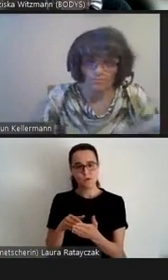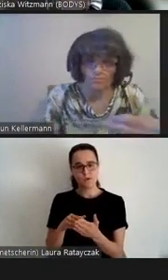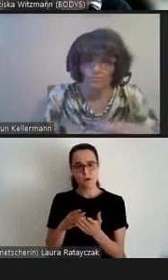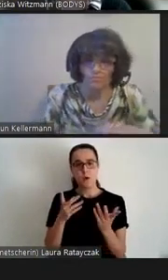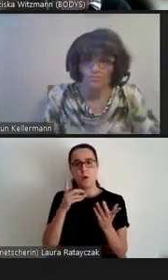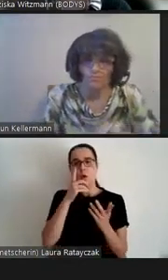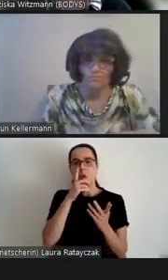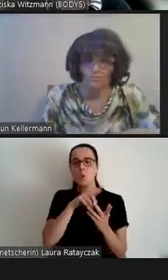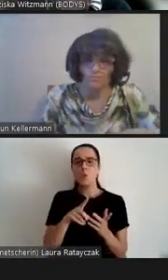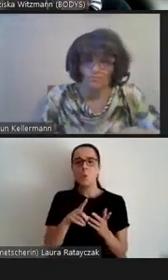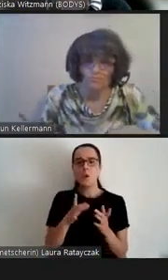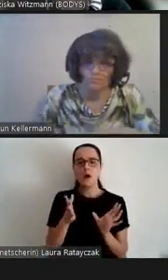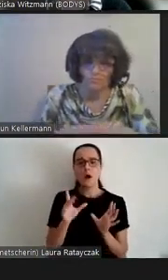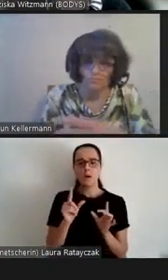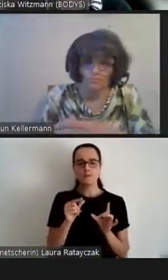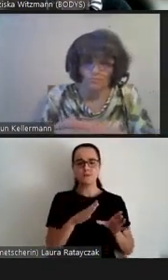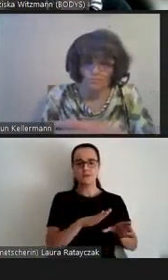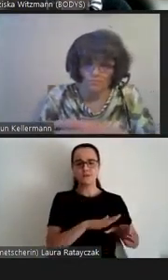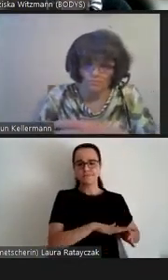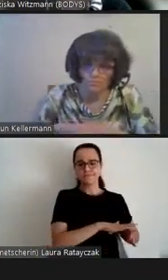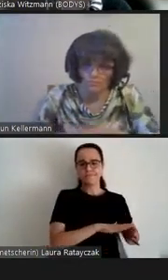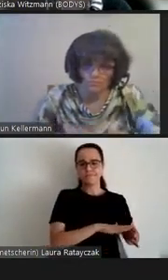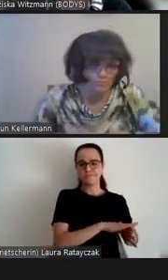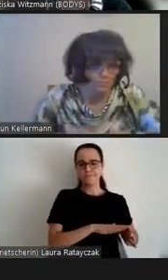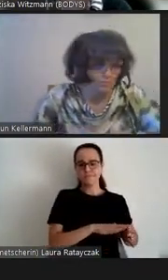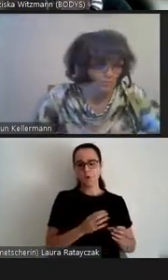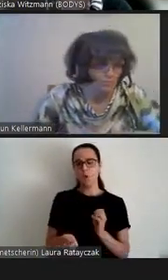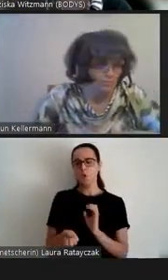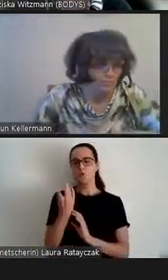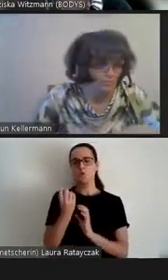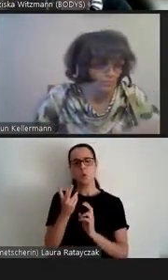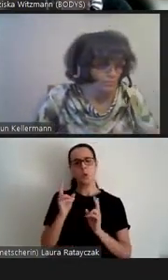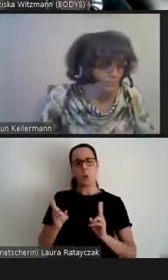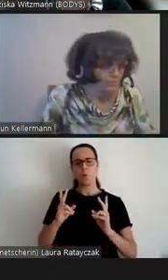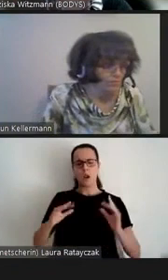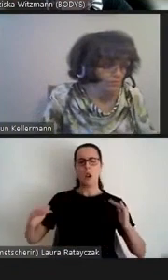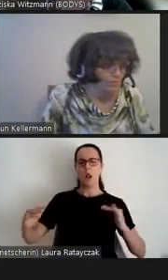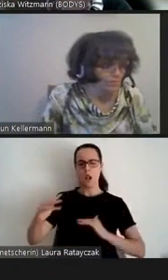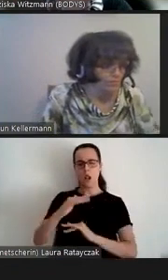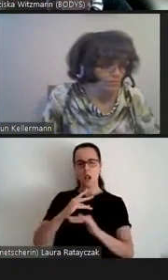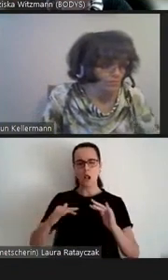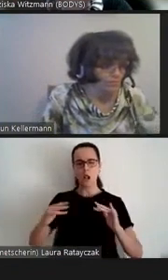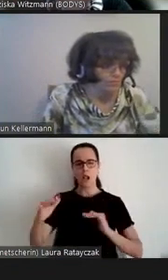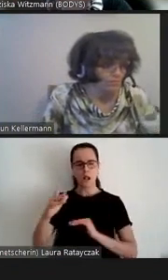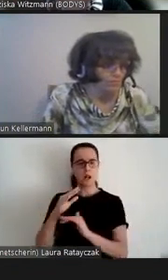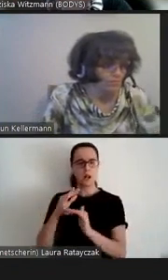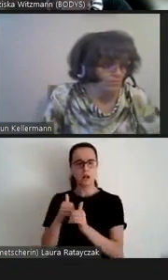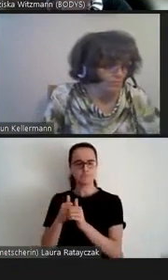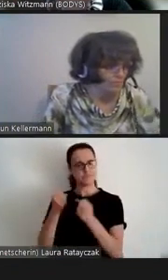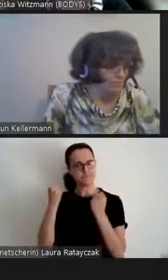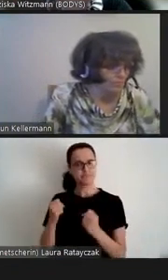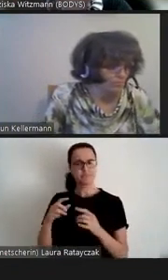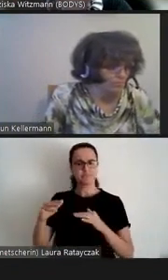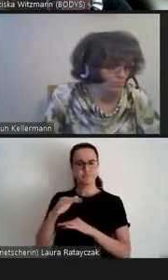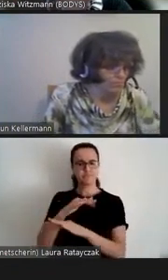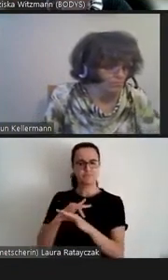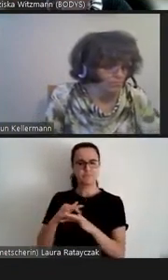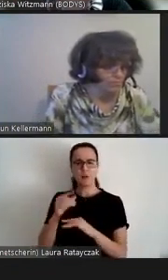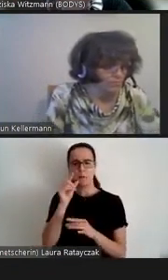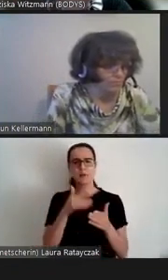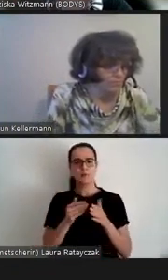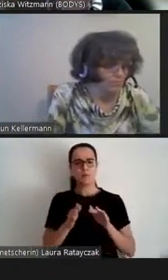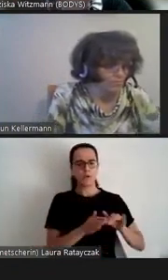des kulturellen Mainstreams auftauchen, das ist engagierten Forschenden